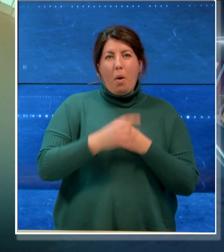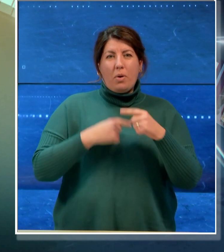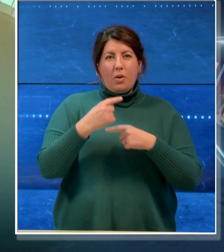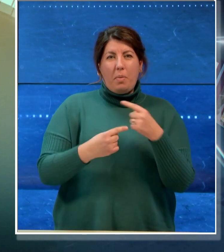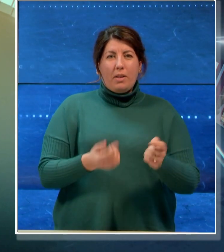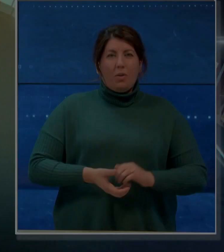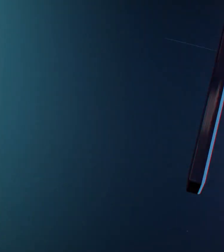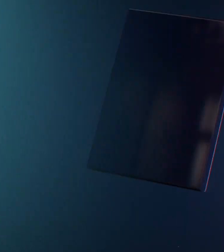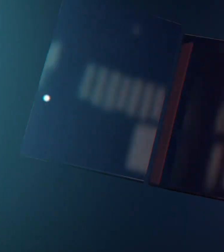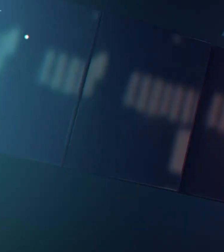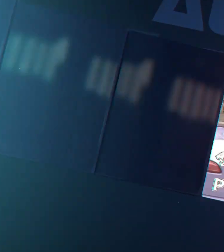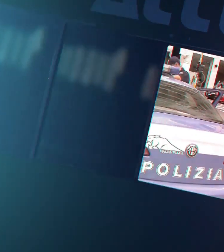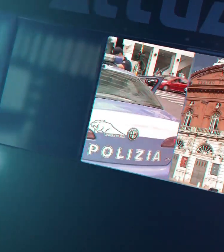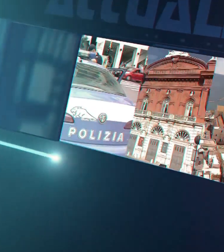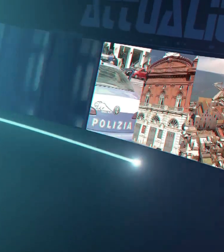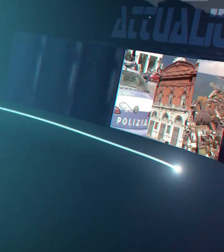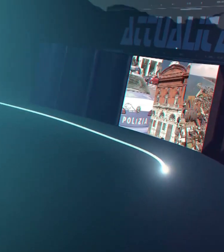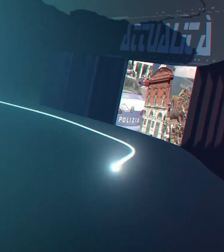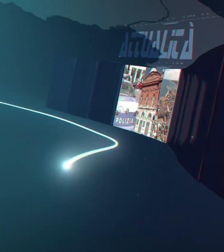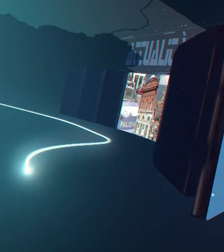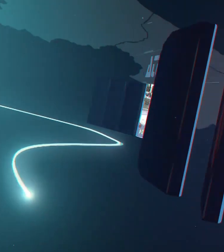proseguimento grazie